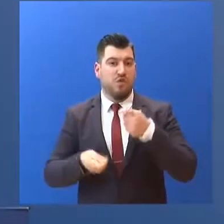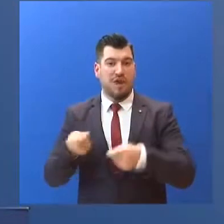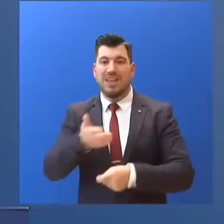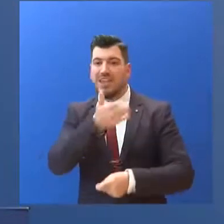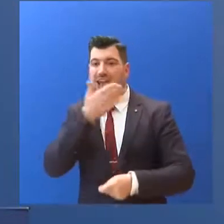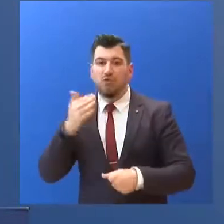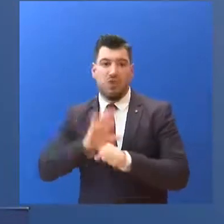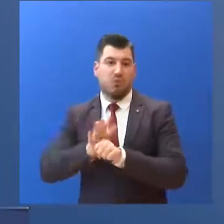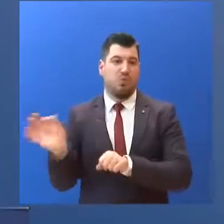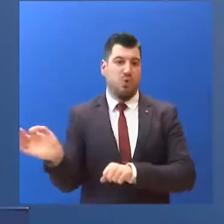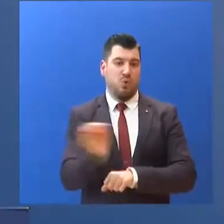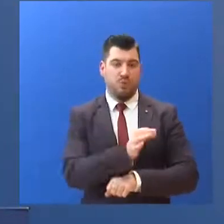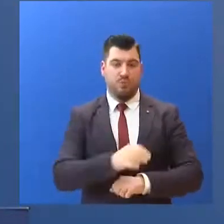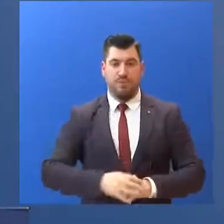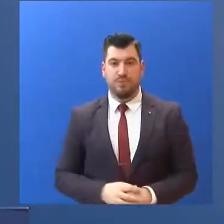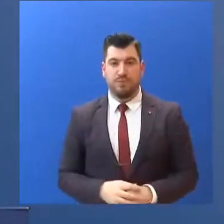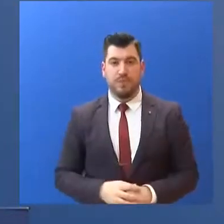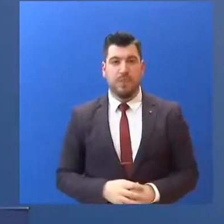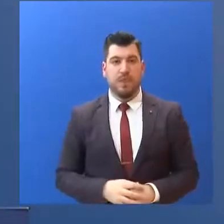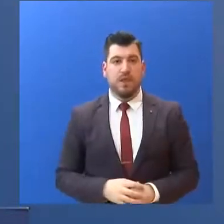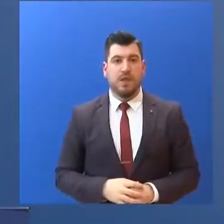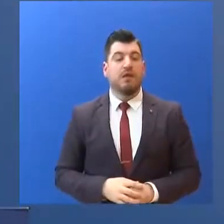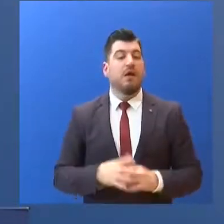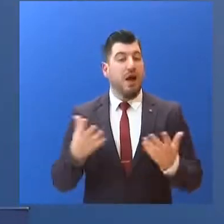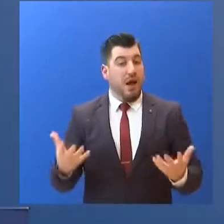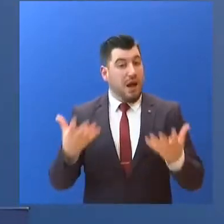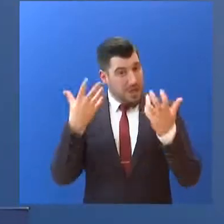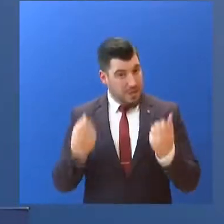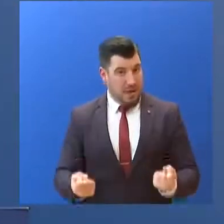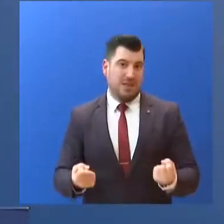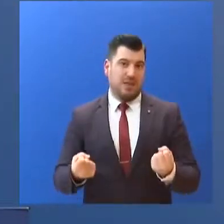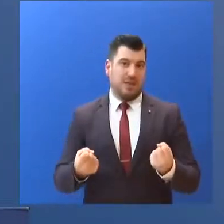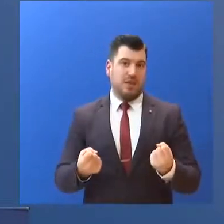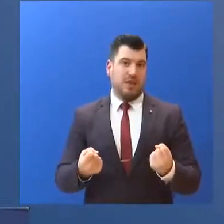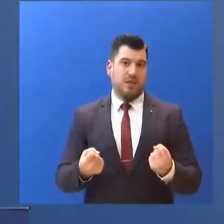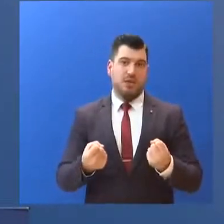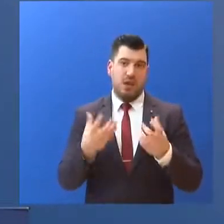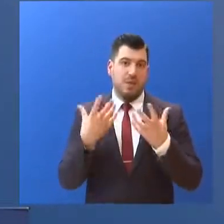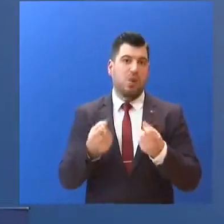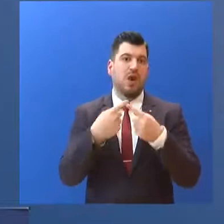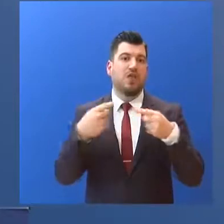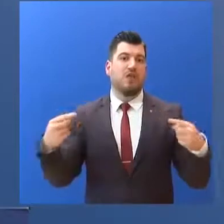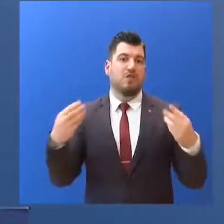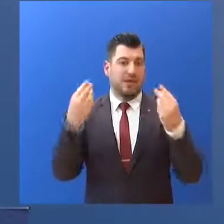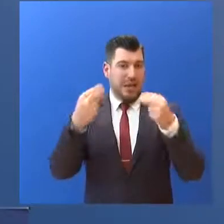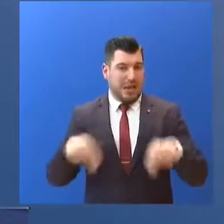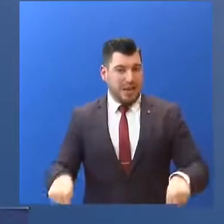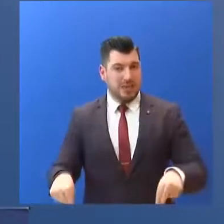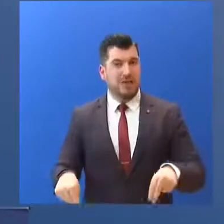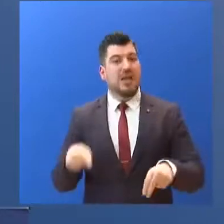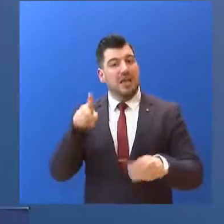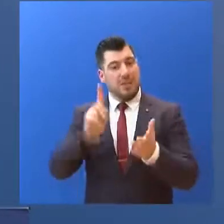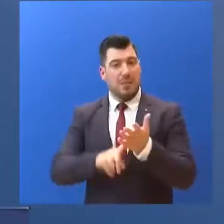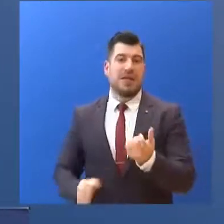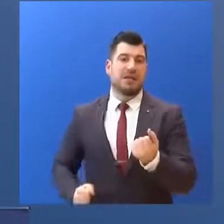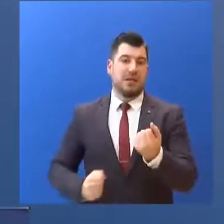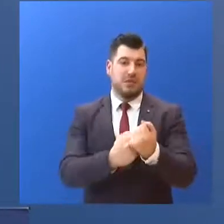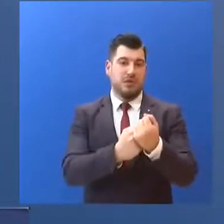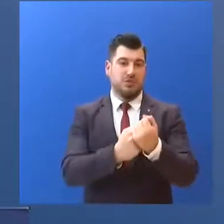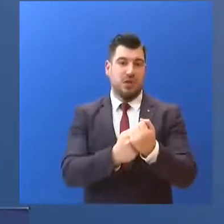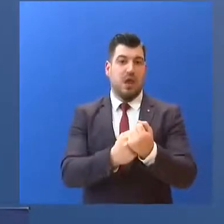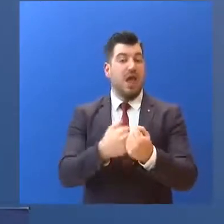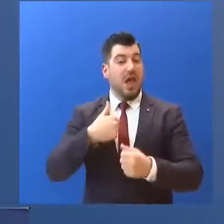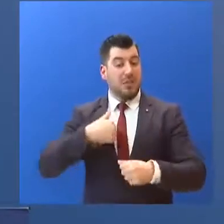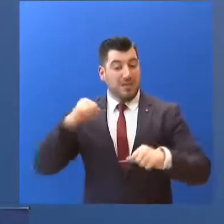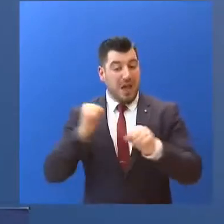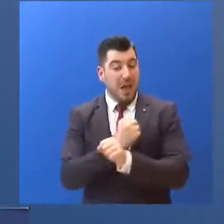για την υγεία. Επομένως υπάρχει ένα πλαίσιο... το οποίο χρειάζεται να ενισχυθεί σε κάποιες πτυχές. Μία από τις πτυχές είναι αυτή η οποία επιμένουμε και εμείς...